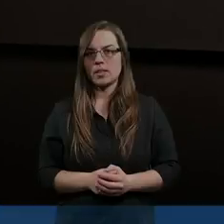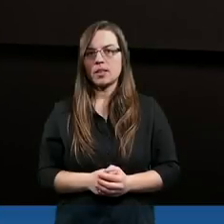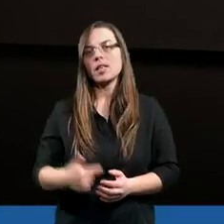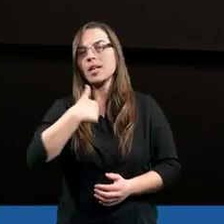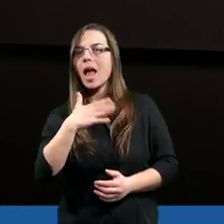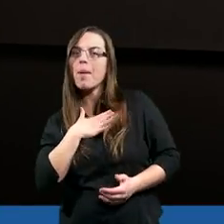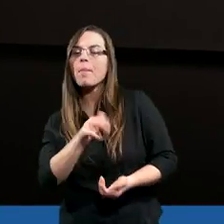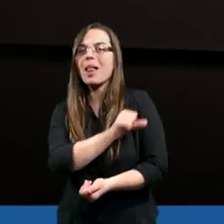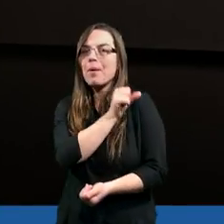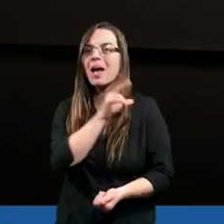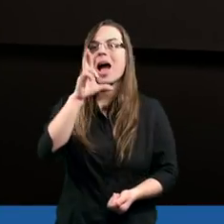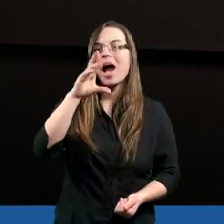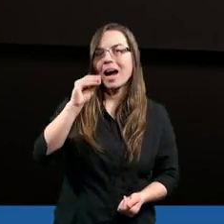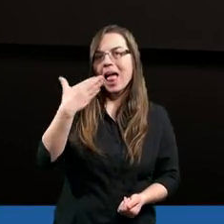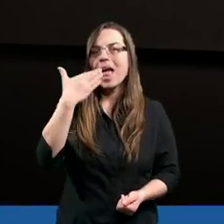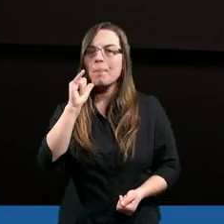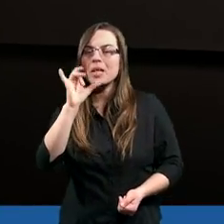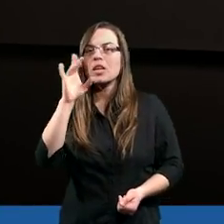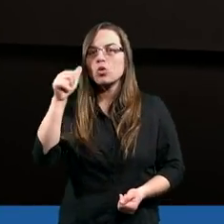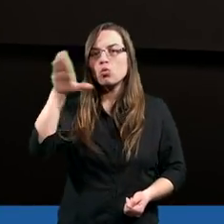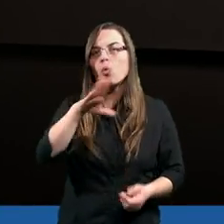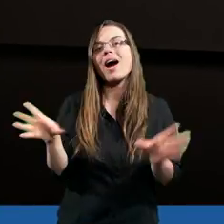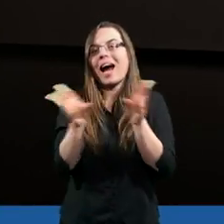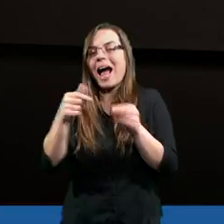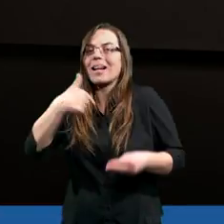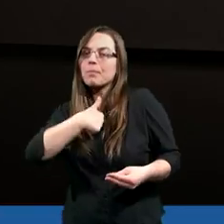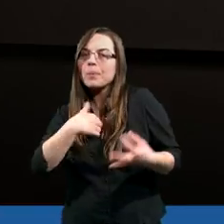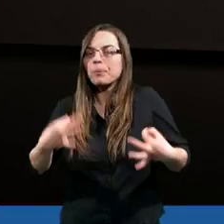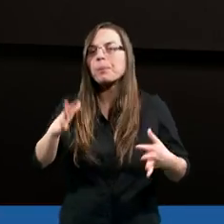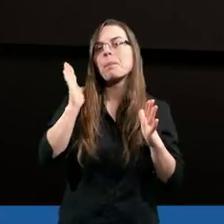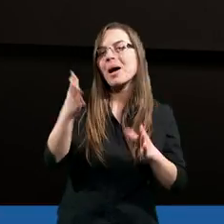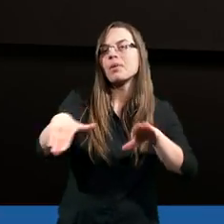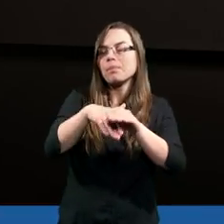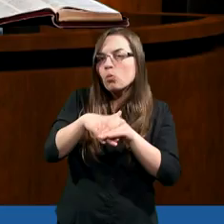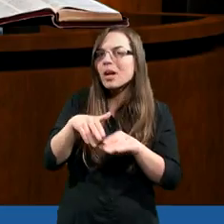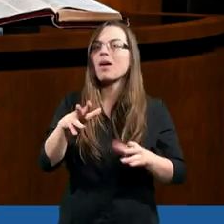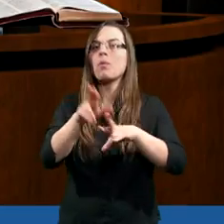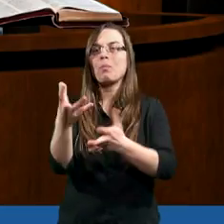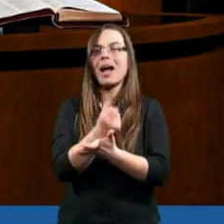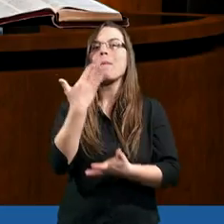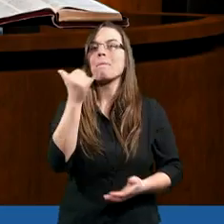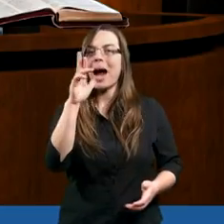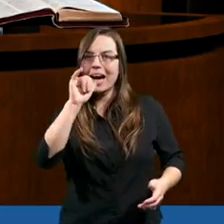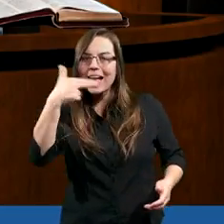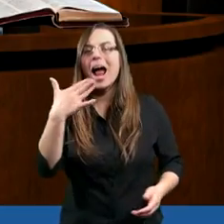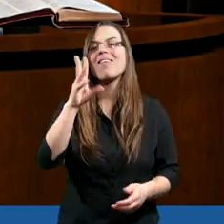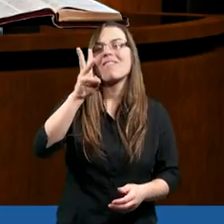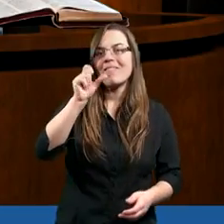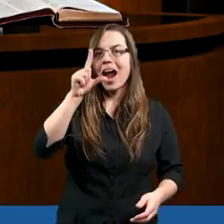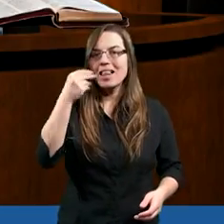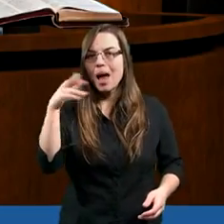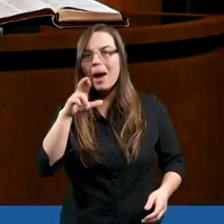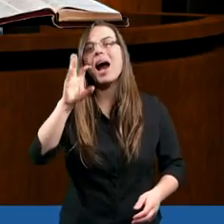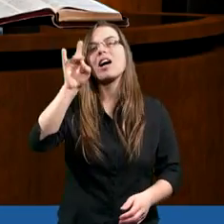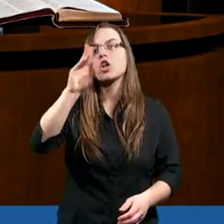Ja mam na imię Remigiusz. Dzisiaj razem ze mną w dyskusji będą brali udział Marian, Waldemar